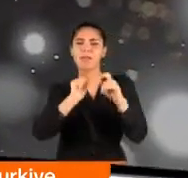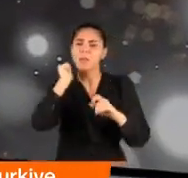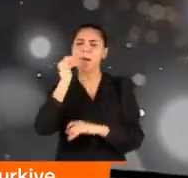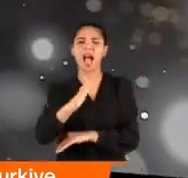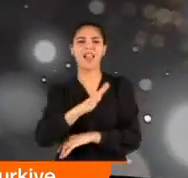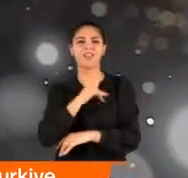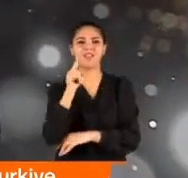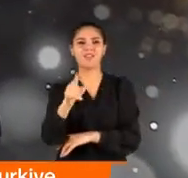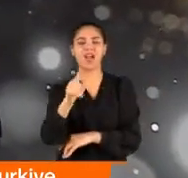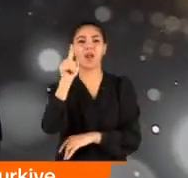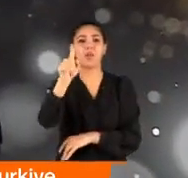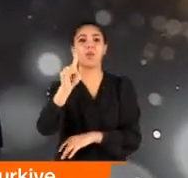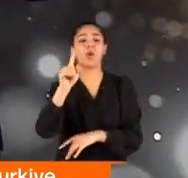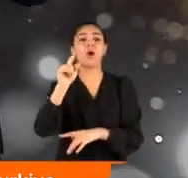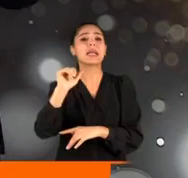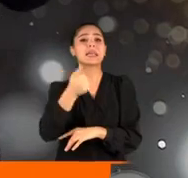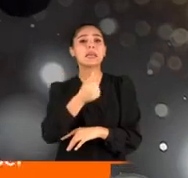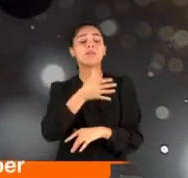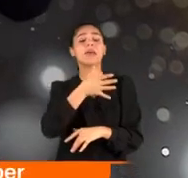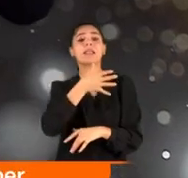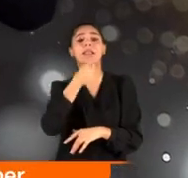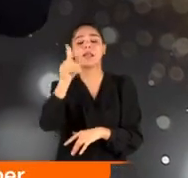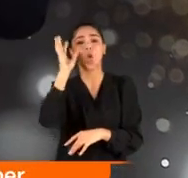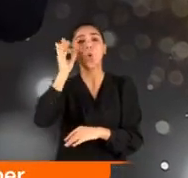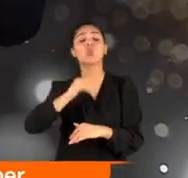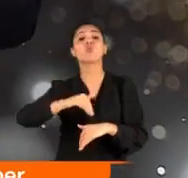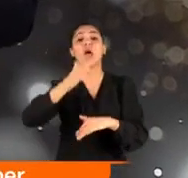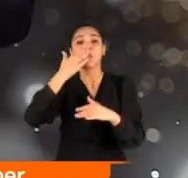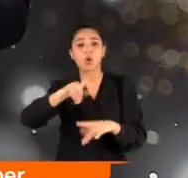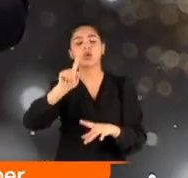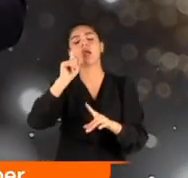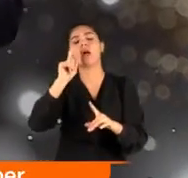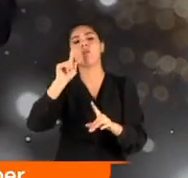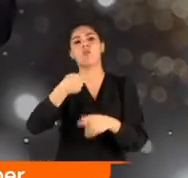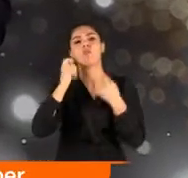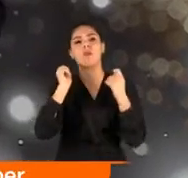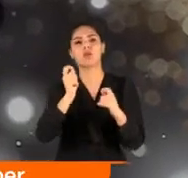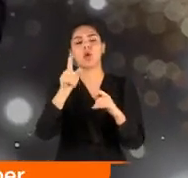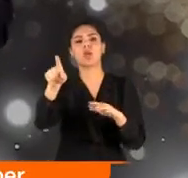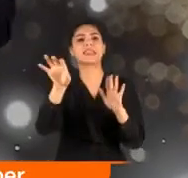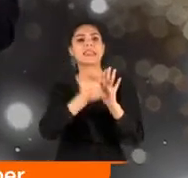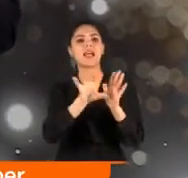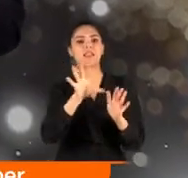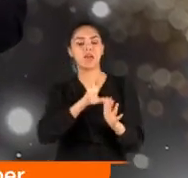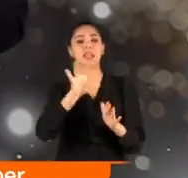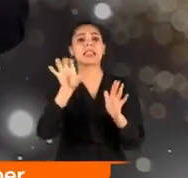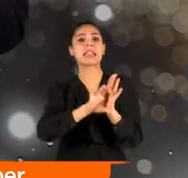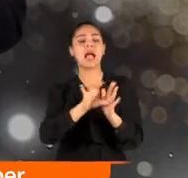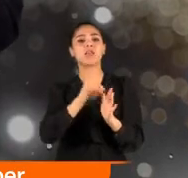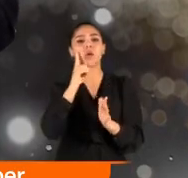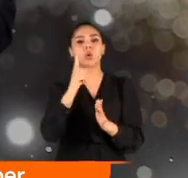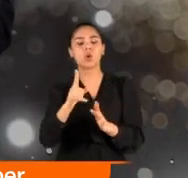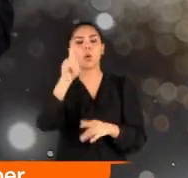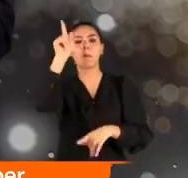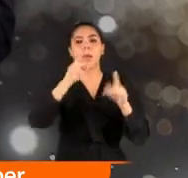aralarında ama değerini uzmanı olmayan anlamıyor bir bakışta. Bu nedenle zaten sertifikaları var. Ama sertifikaları üzerinden